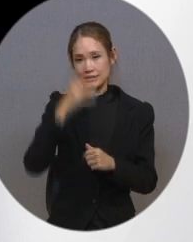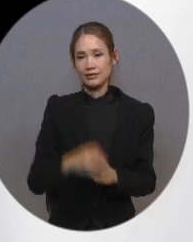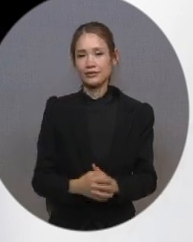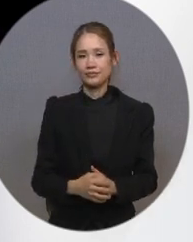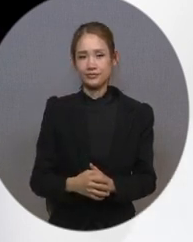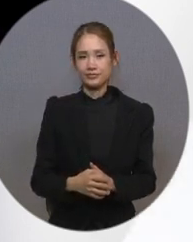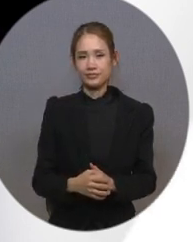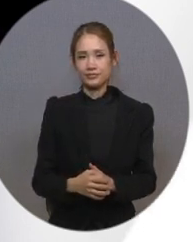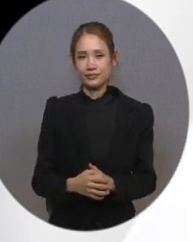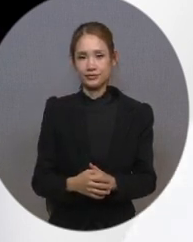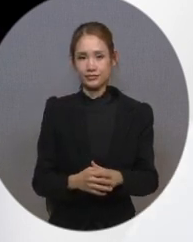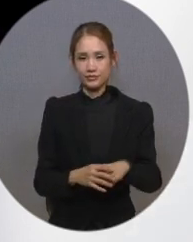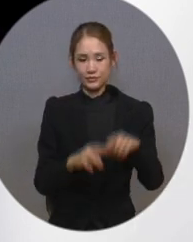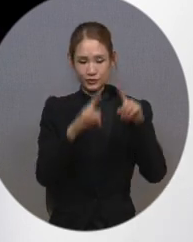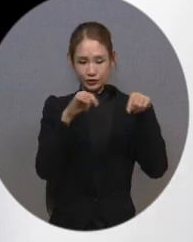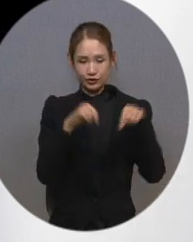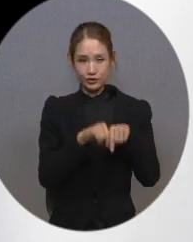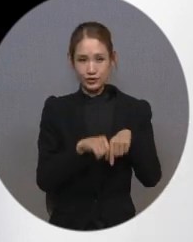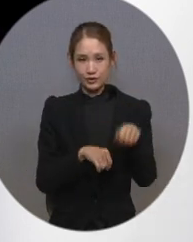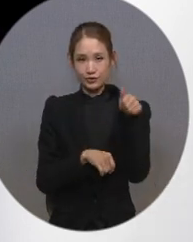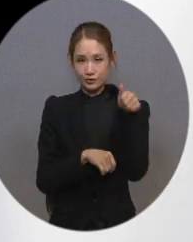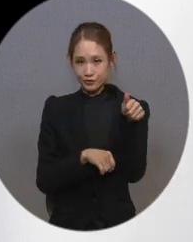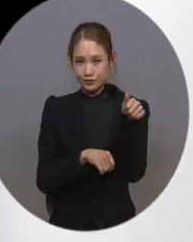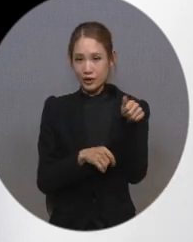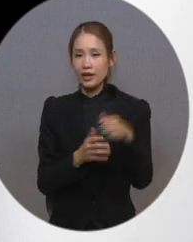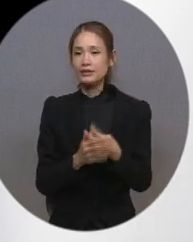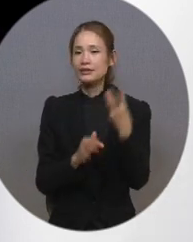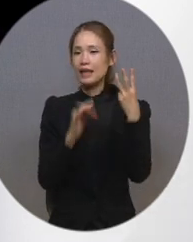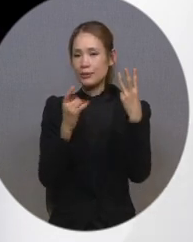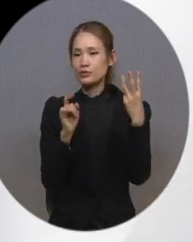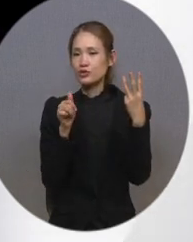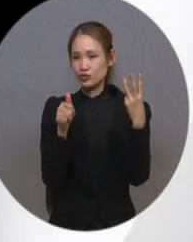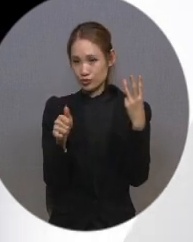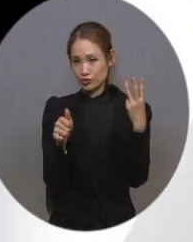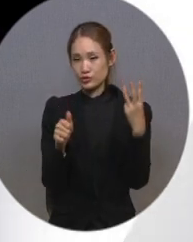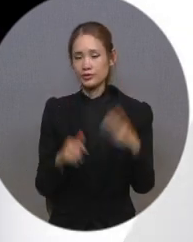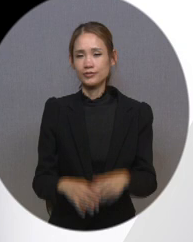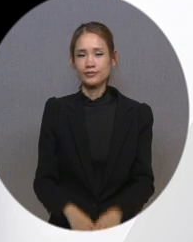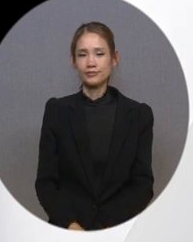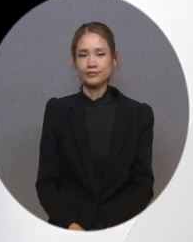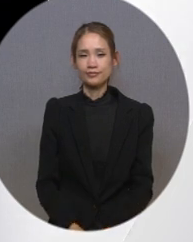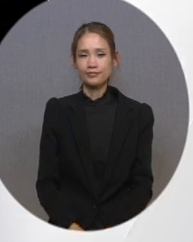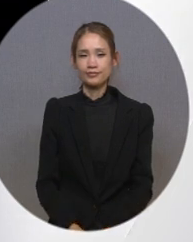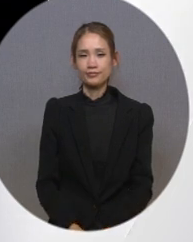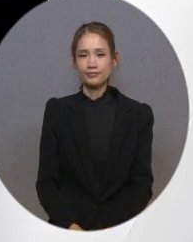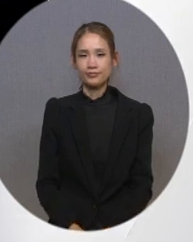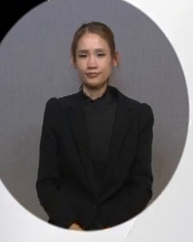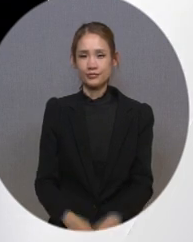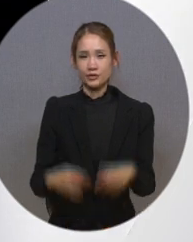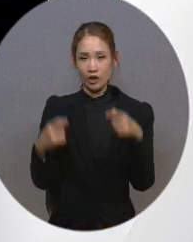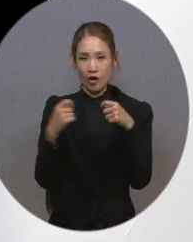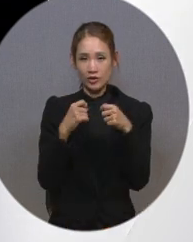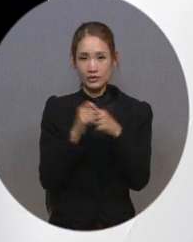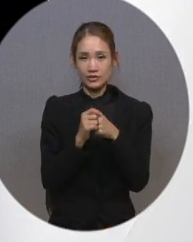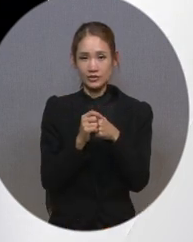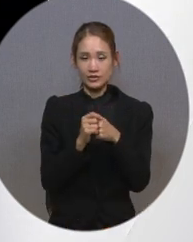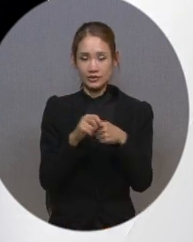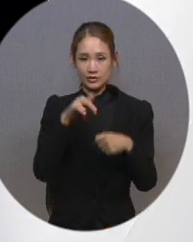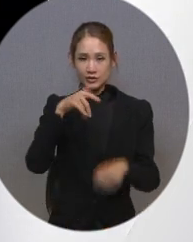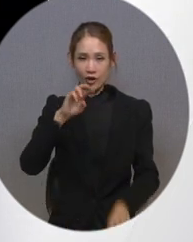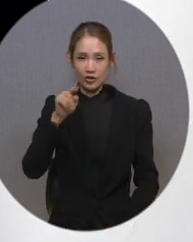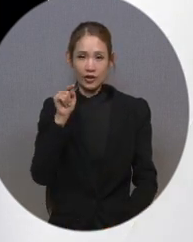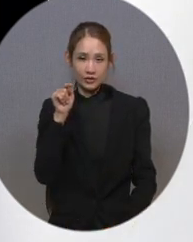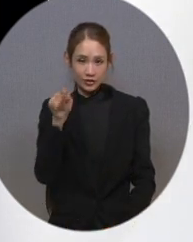리모컨 중앙 육각형 모양의 전용 메뉴 버튼을 3초가량 눌러 접근성 설정에 진입한 뒤